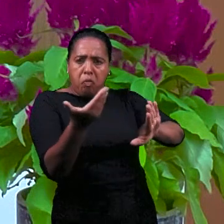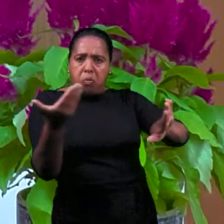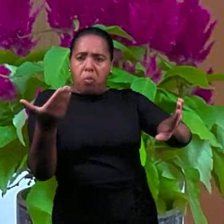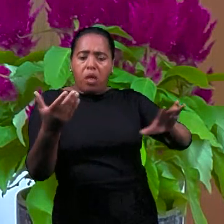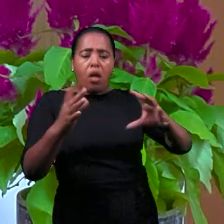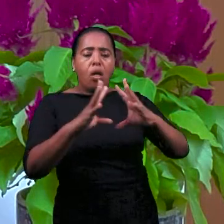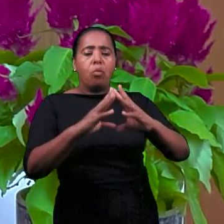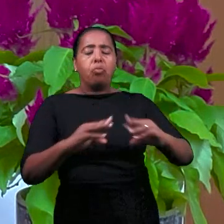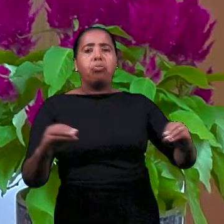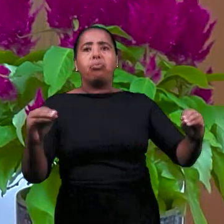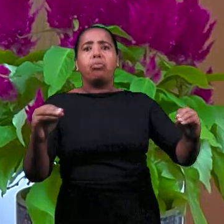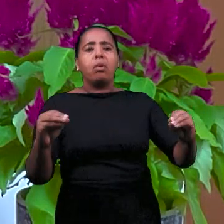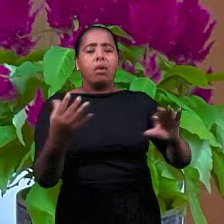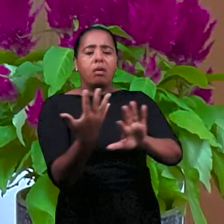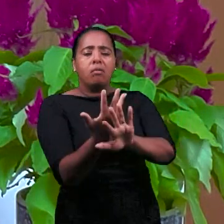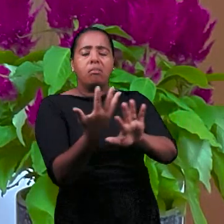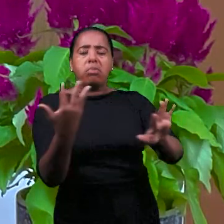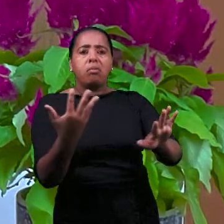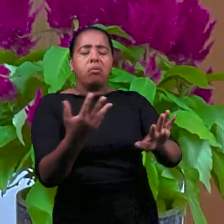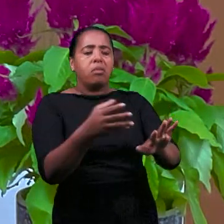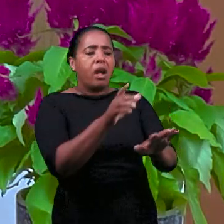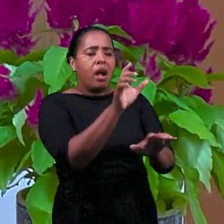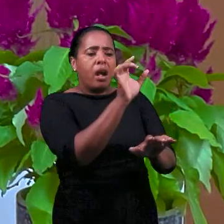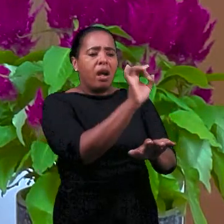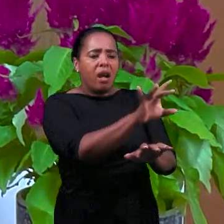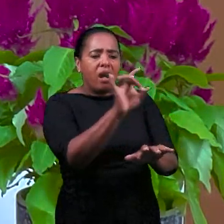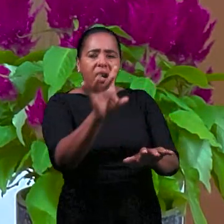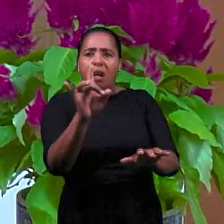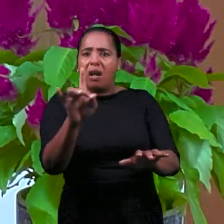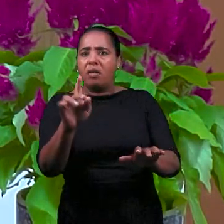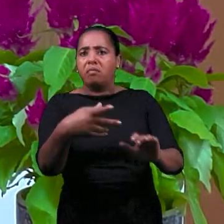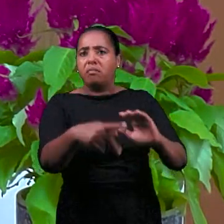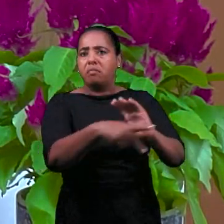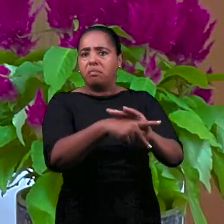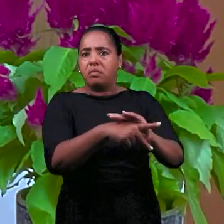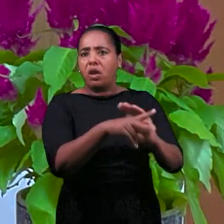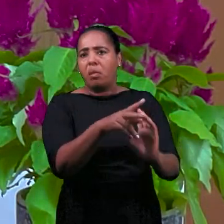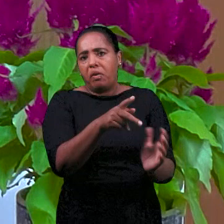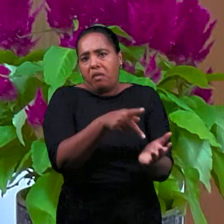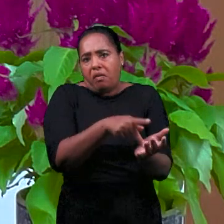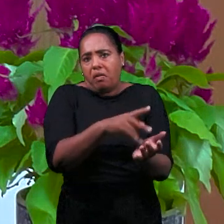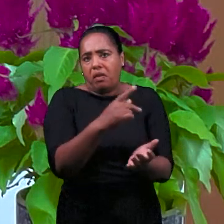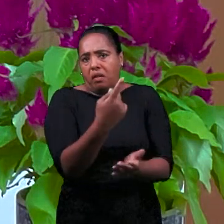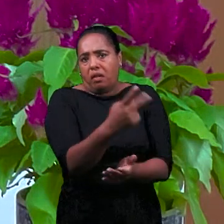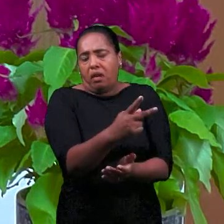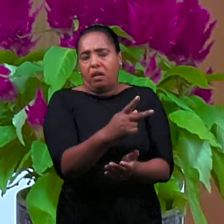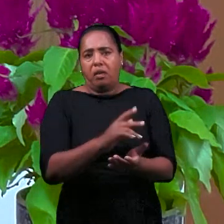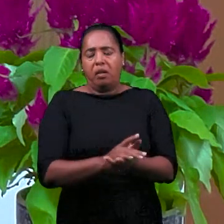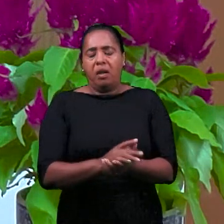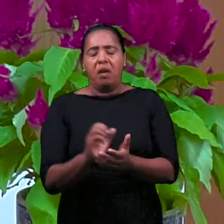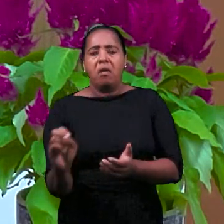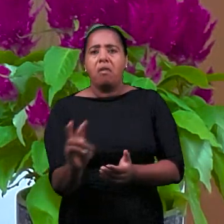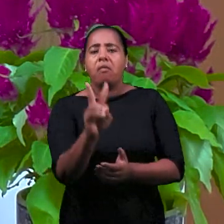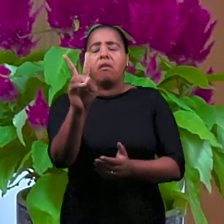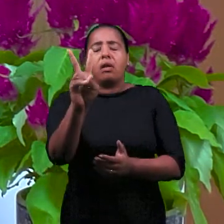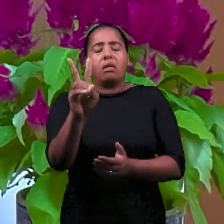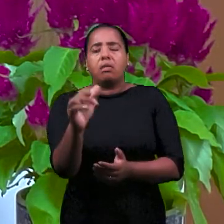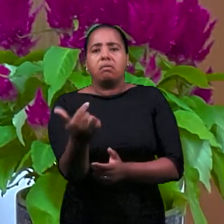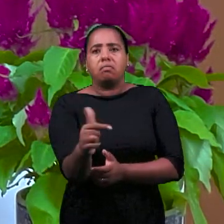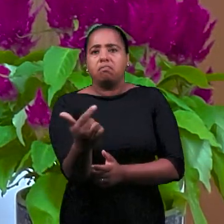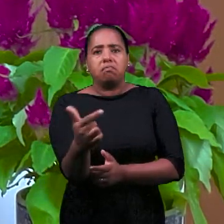разделяются, потому что у каждого своя истина, которые не